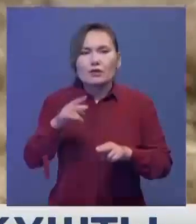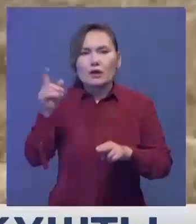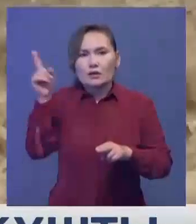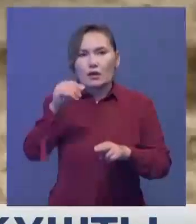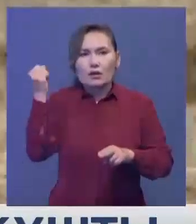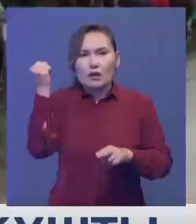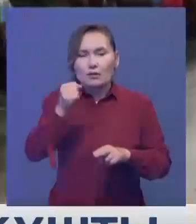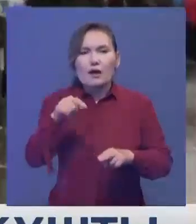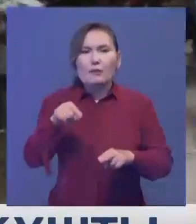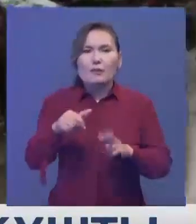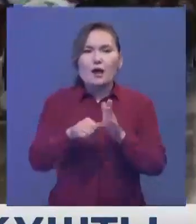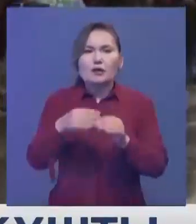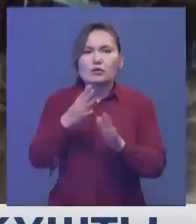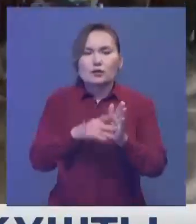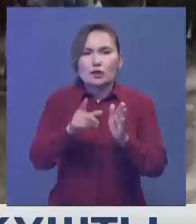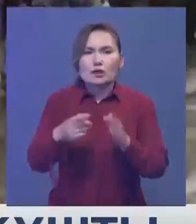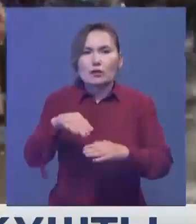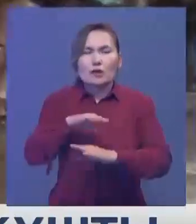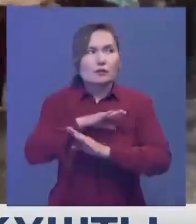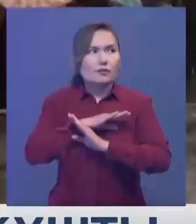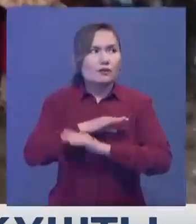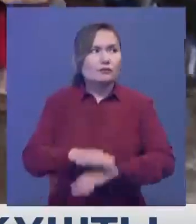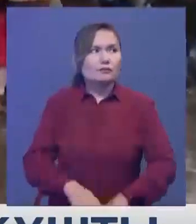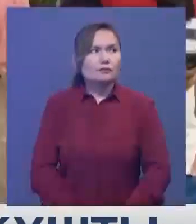1619 тұрғын қайтыс болғаны.